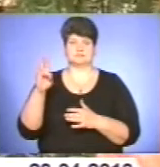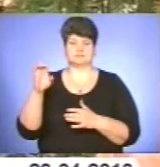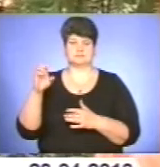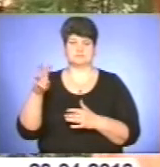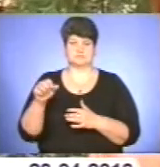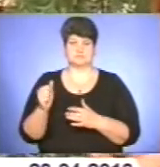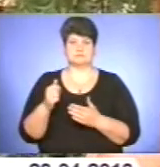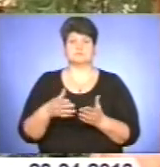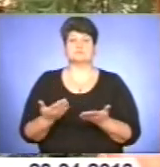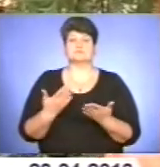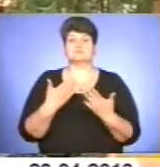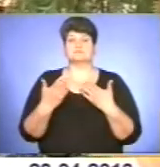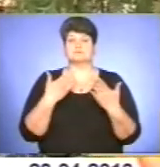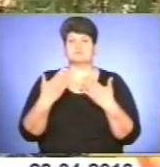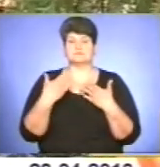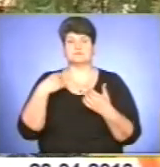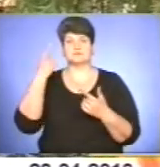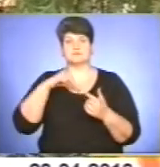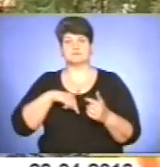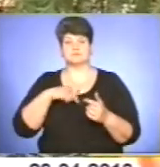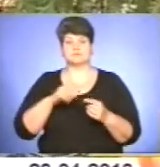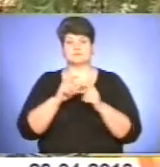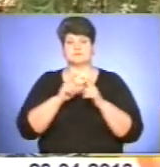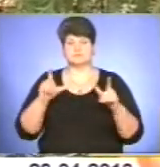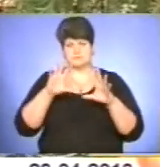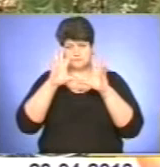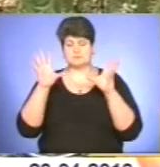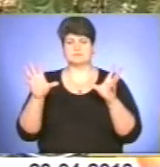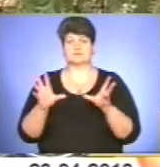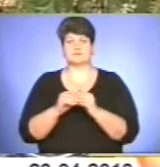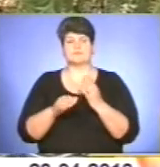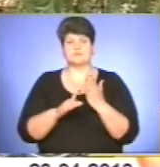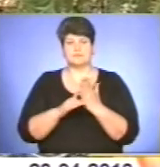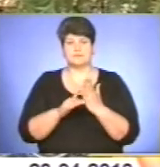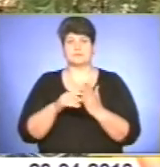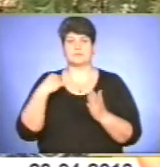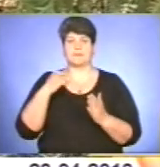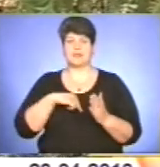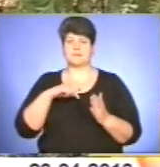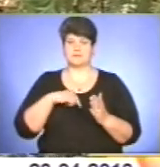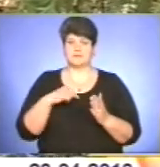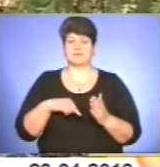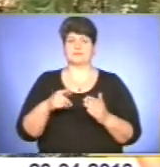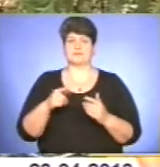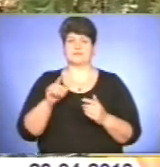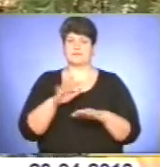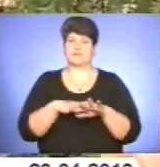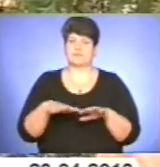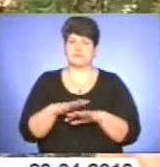Ставлення до психолога в школі, ставлення до психолога взагалі, до допомоги психологічної у населення, у людей